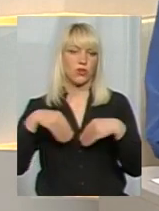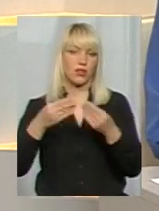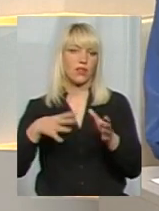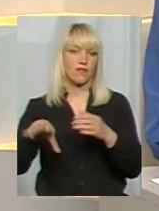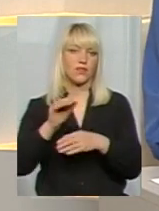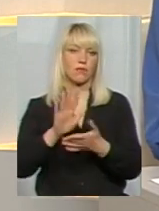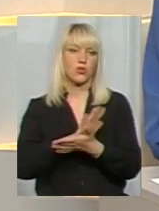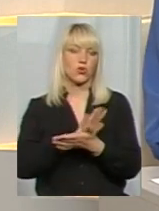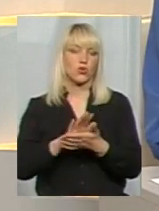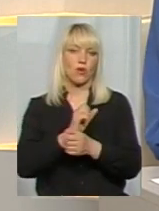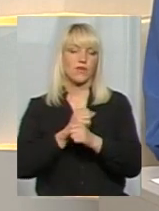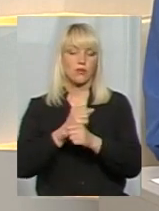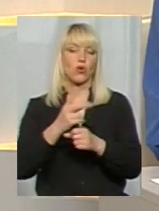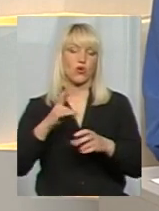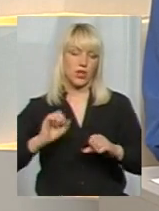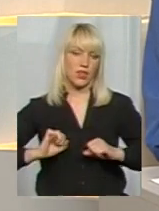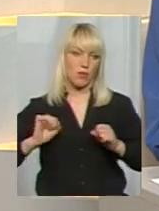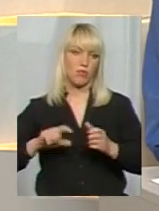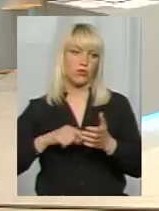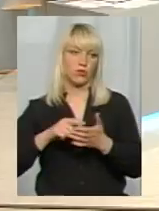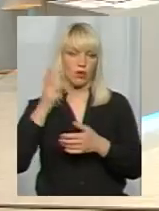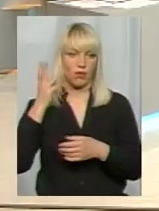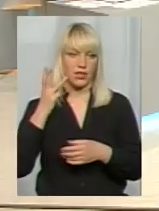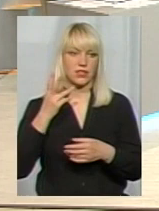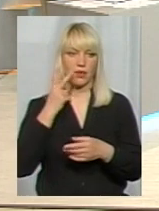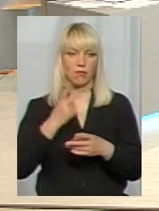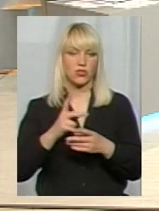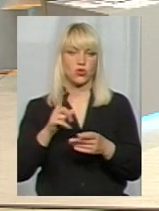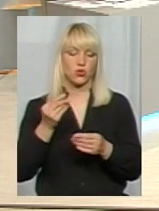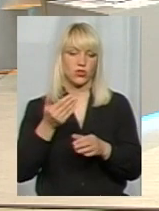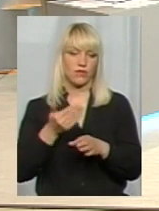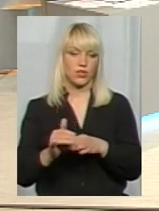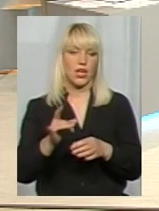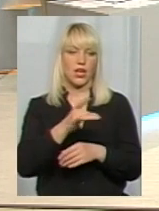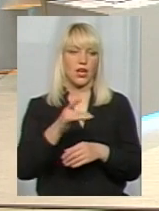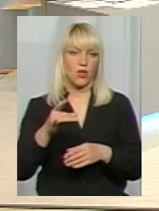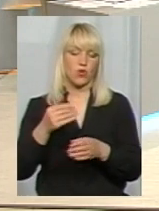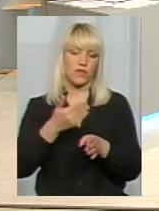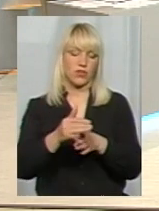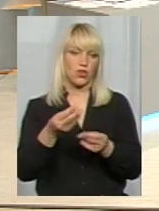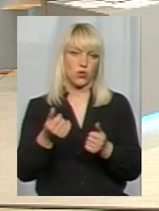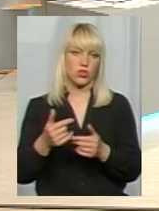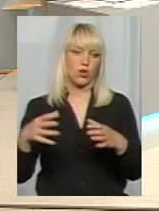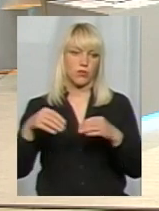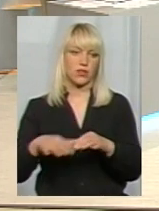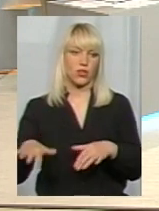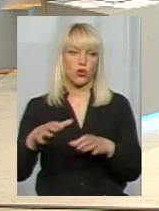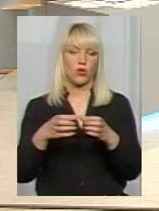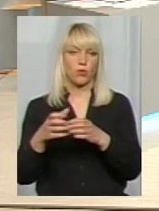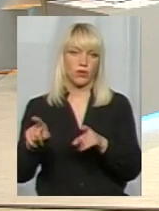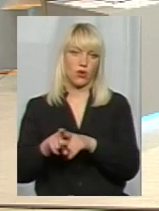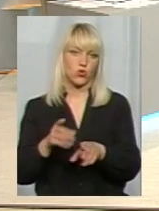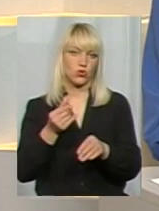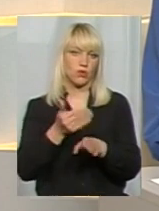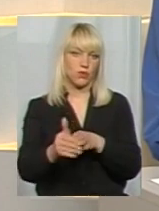безкоштовні путівки. Хоча намагаємося, місто Хмельницьке, ви бачите, виділи кошти, райони повиділяли кошти, об'єднані територіальні громади також